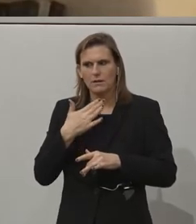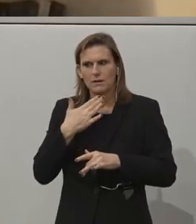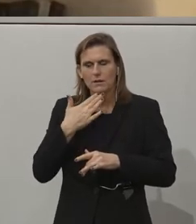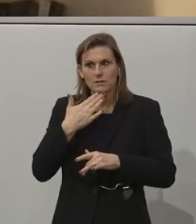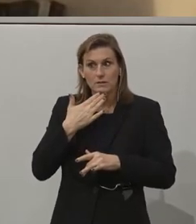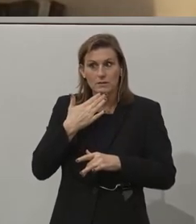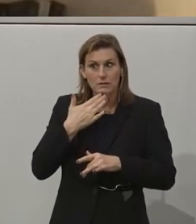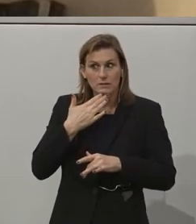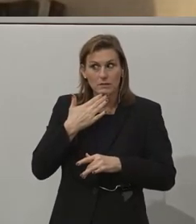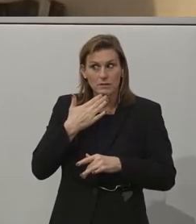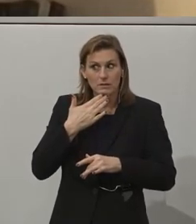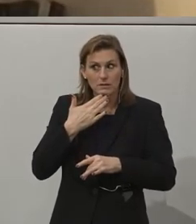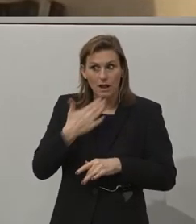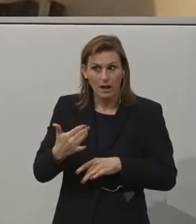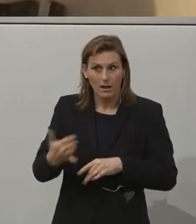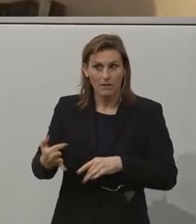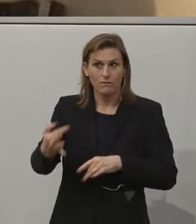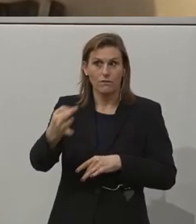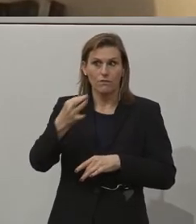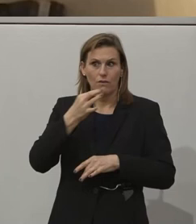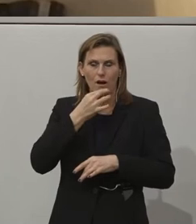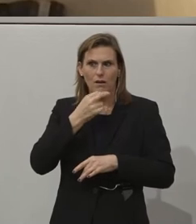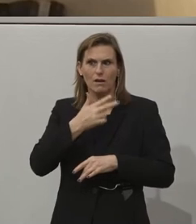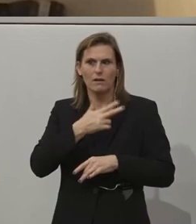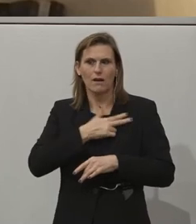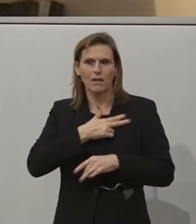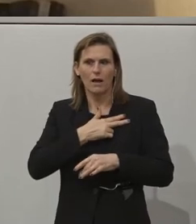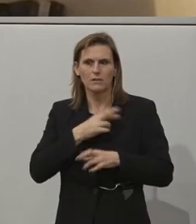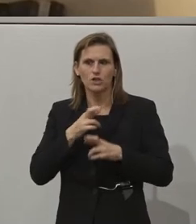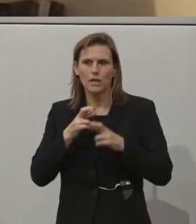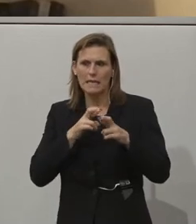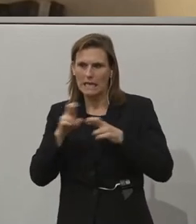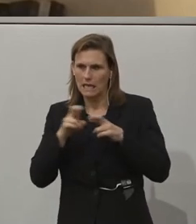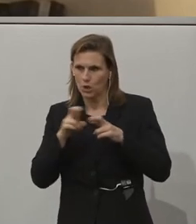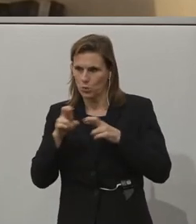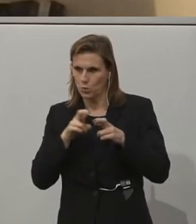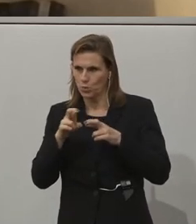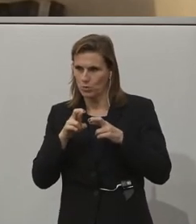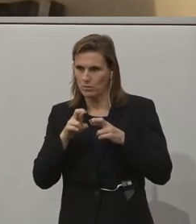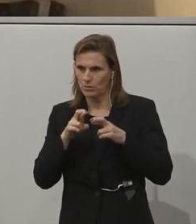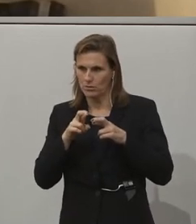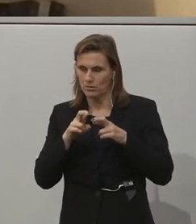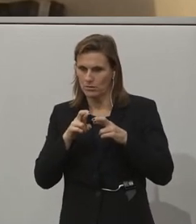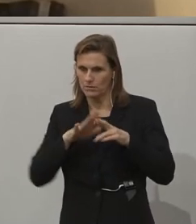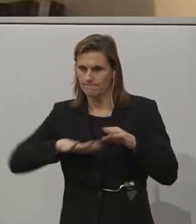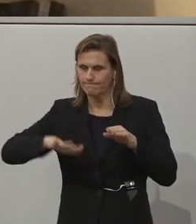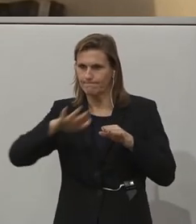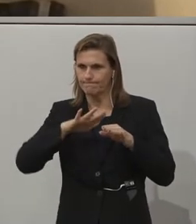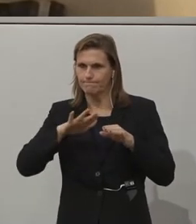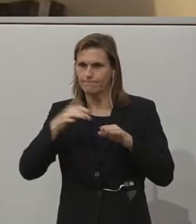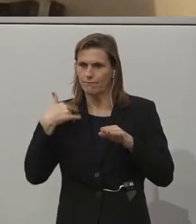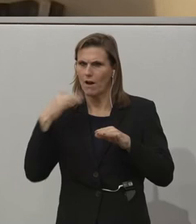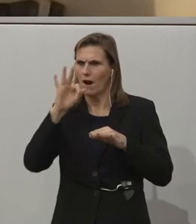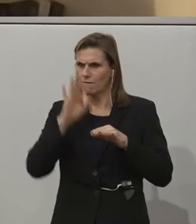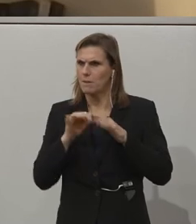The Canadian government has been a support for Fable in multiple ways. There